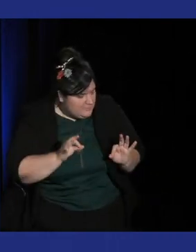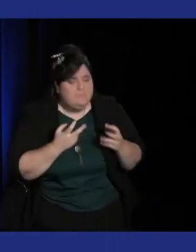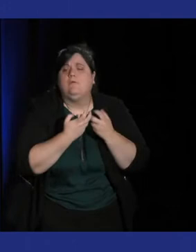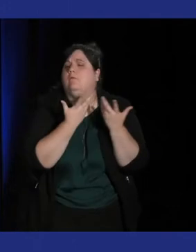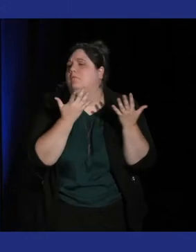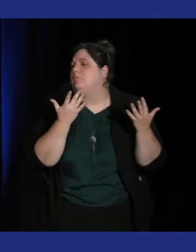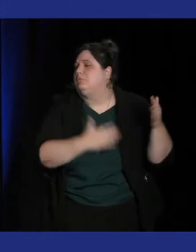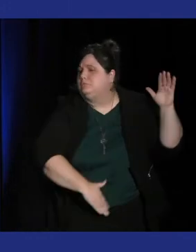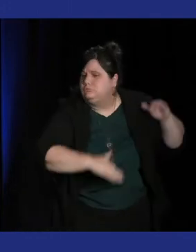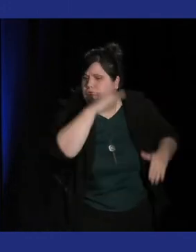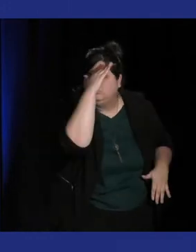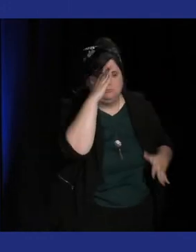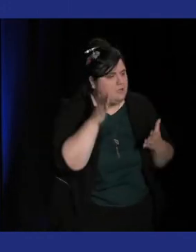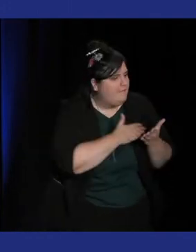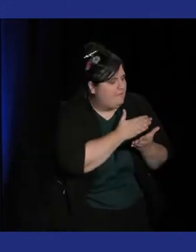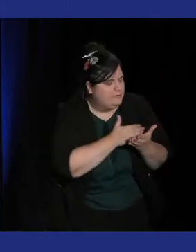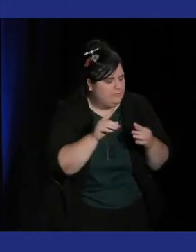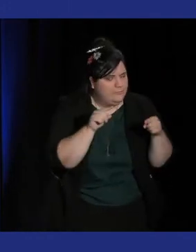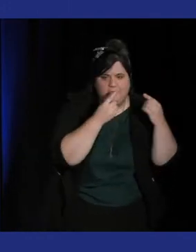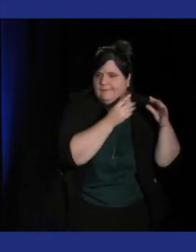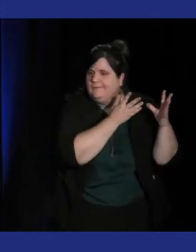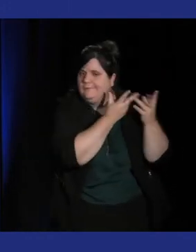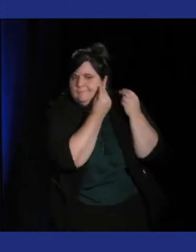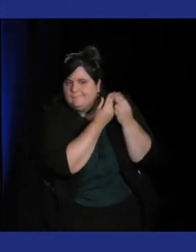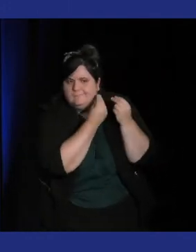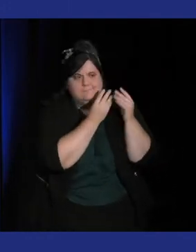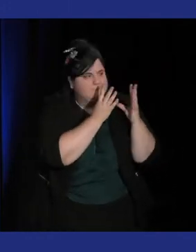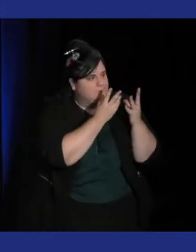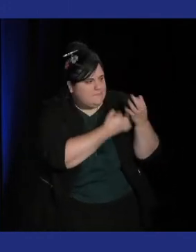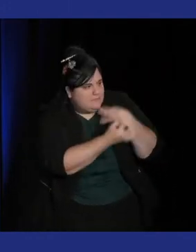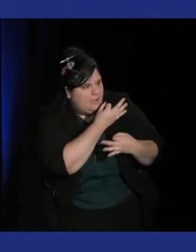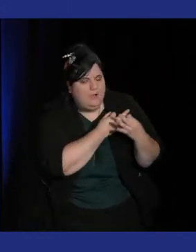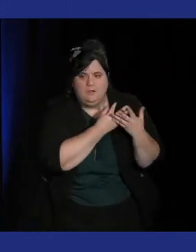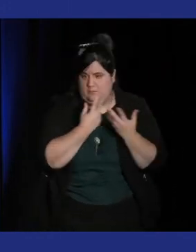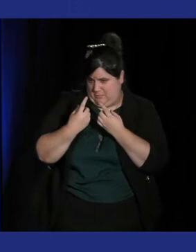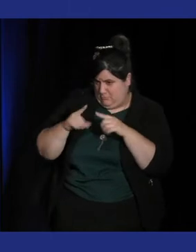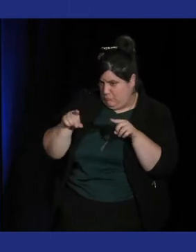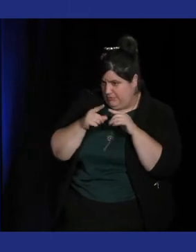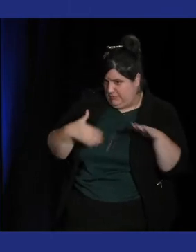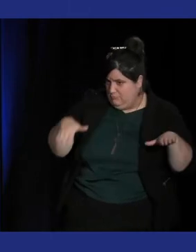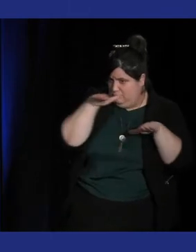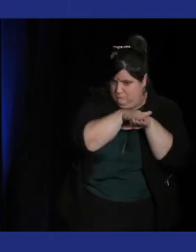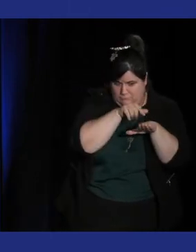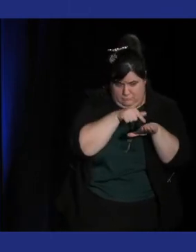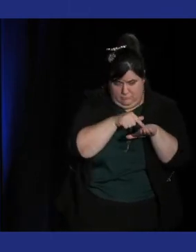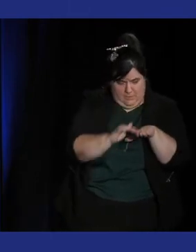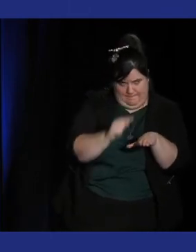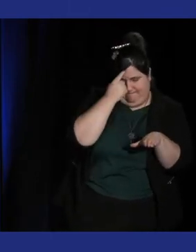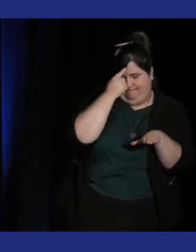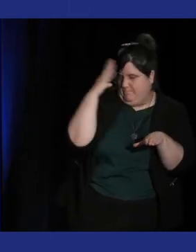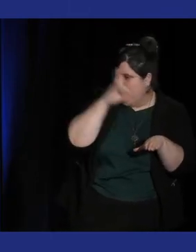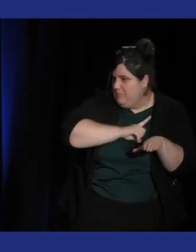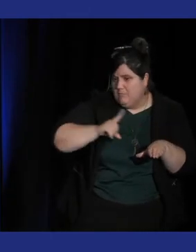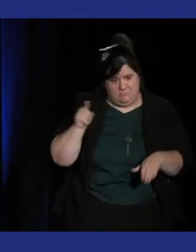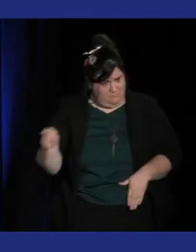elles nous ont bercé pendant une aventure entière où ça a raconté une histoire, il y une narration, est-ce que justement la musique de jeu de rythme reste autant en fait dans la tête ou marque